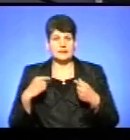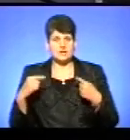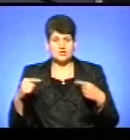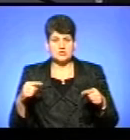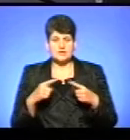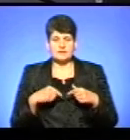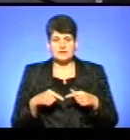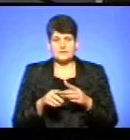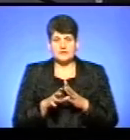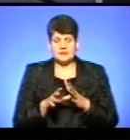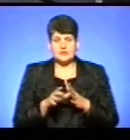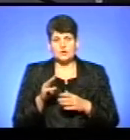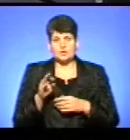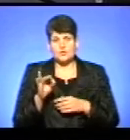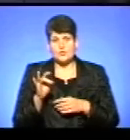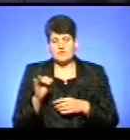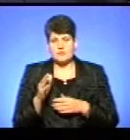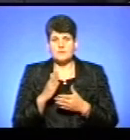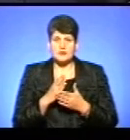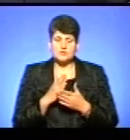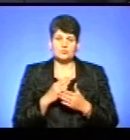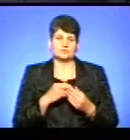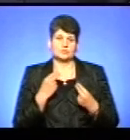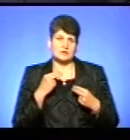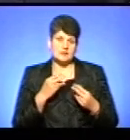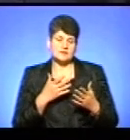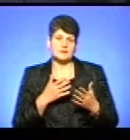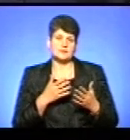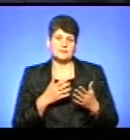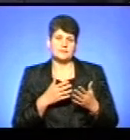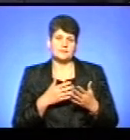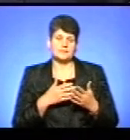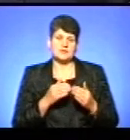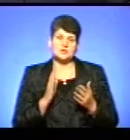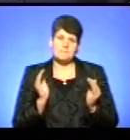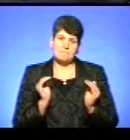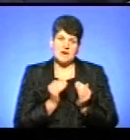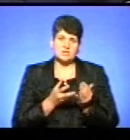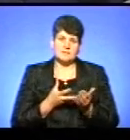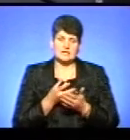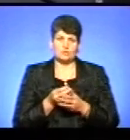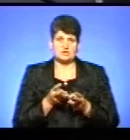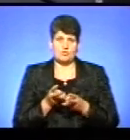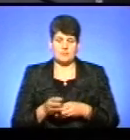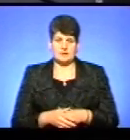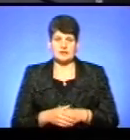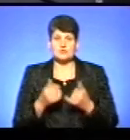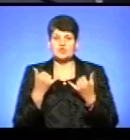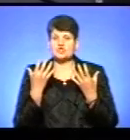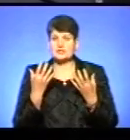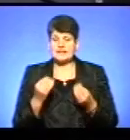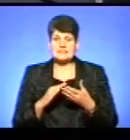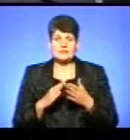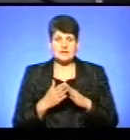джерелах енергії, тобто торфом, чи матимуть переваги, зокрема, чи менше платитимуть за опалення? На сьогоднішній день